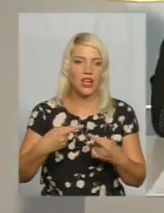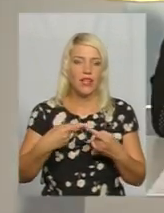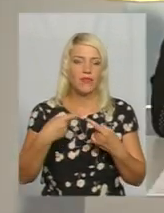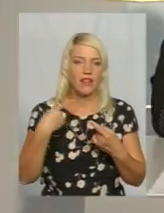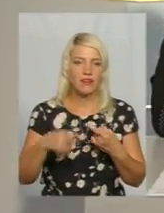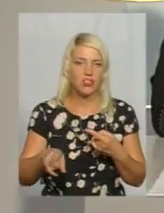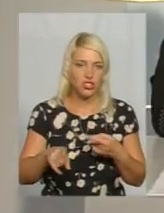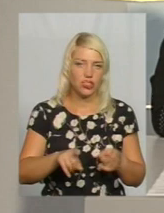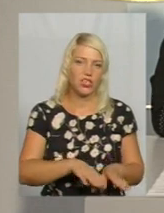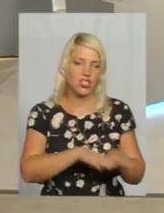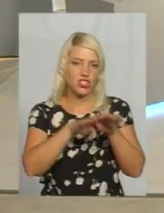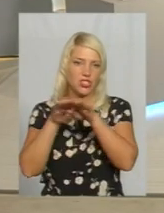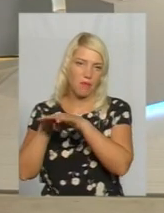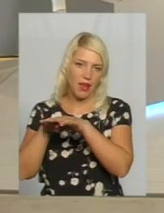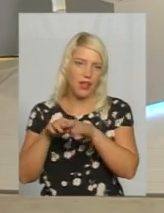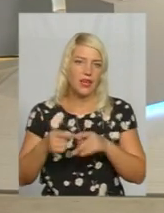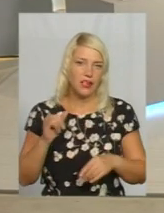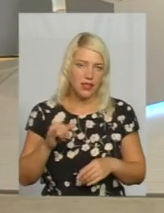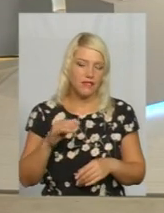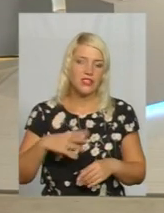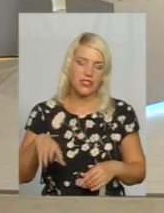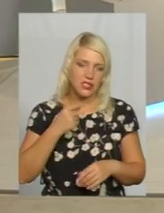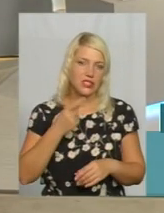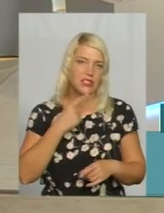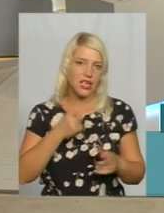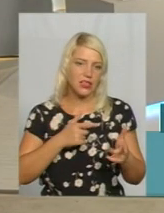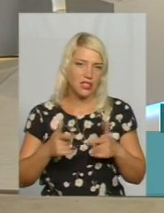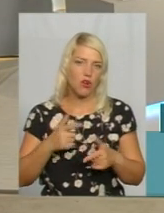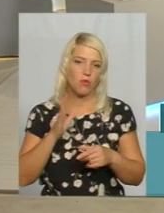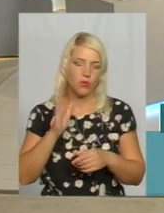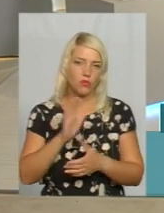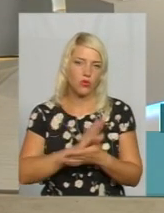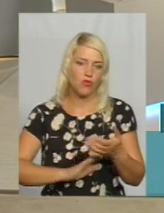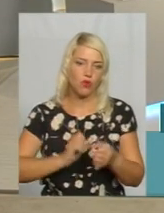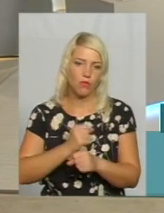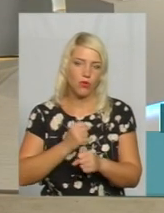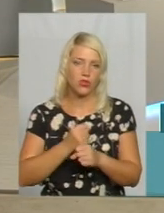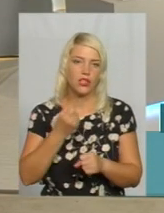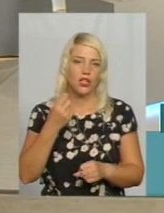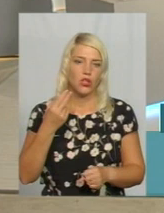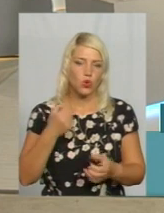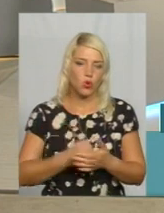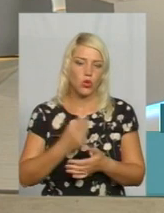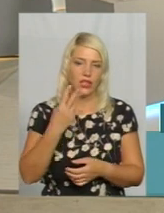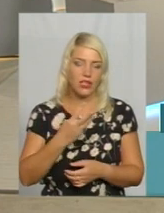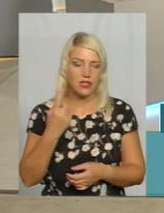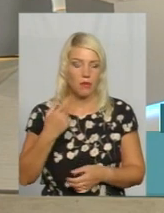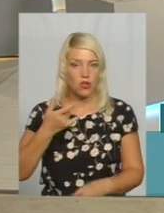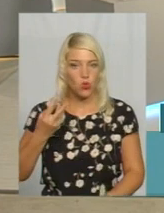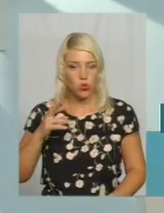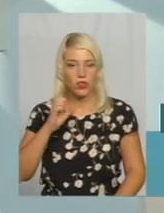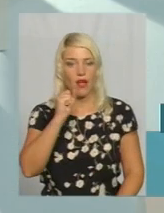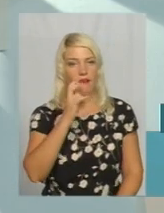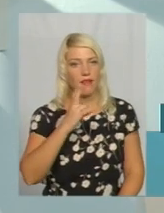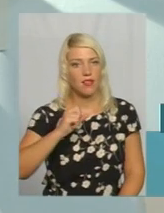відповідно фінансування. Але всі вони поки сказали, що вони будуть продовжувати роботу до 31 грудня в аналоговому стандарті і